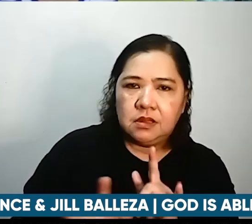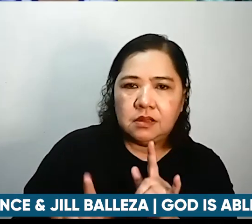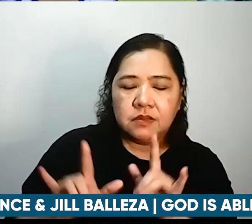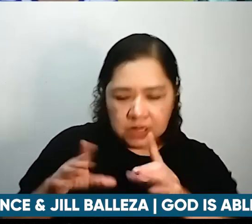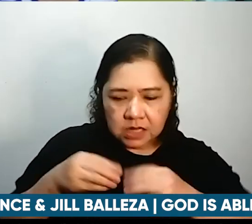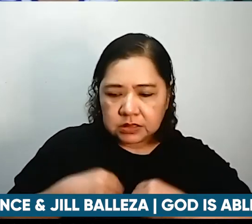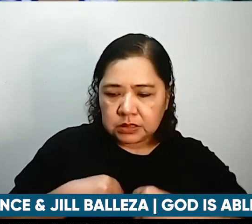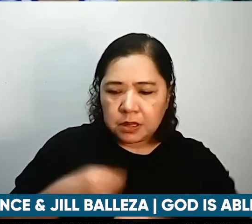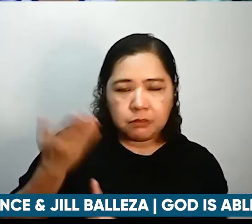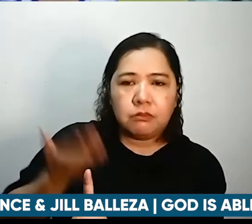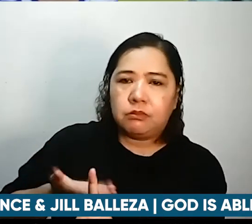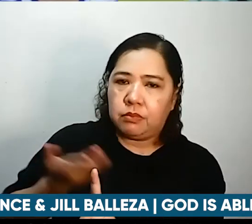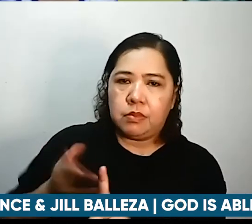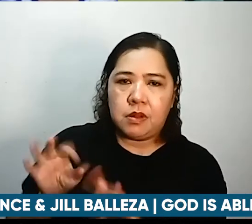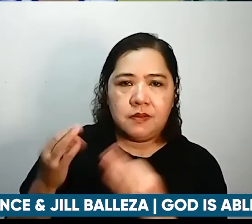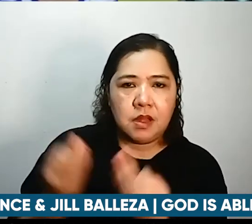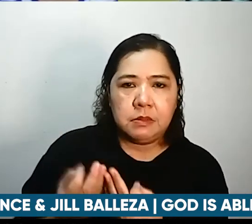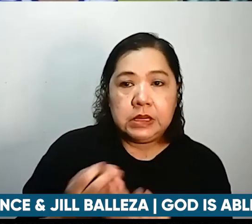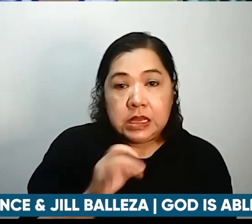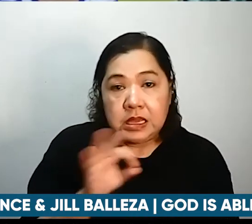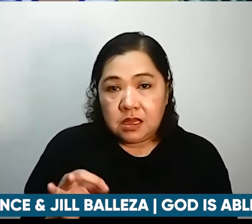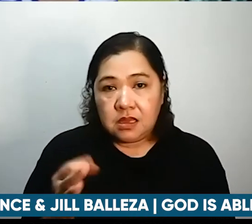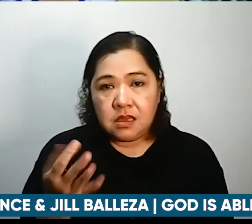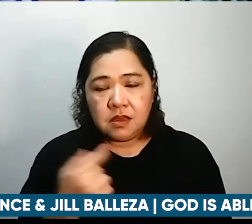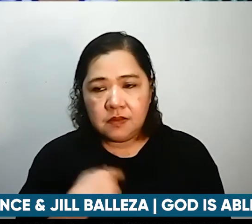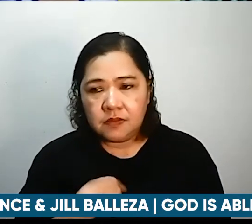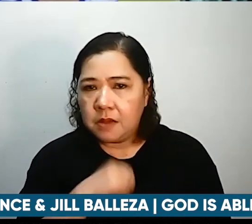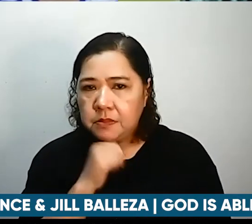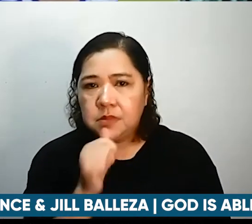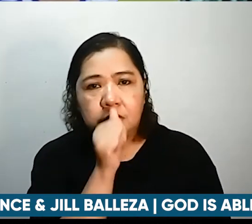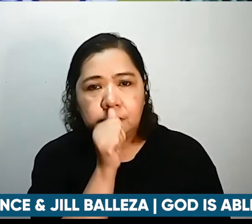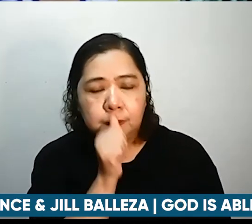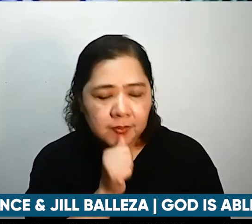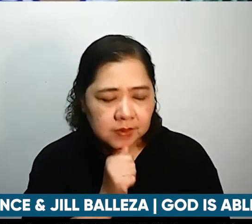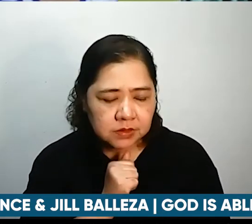if maging impatient ako or makalimutan ko